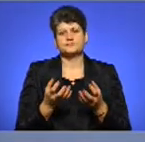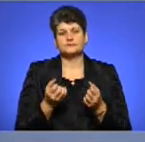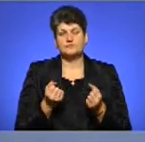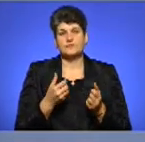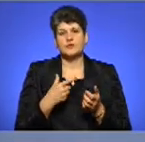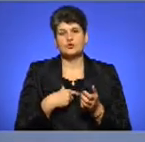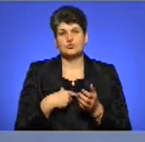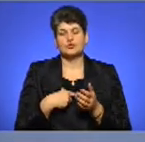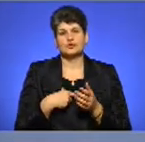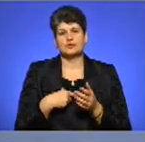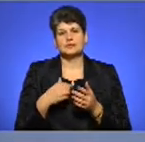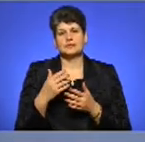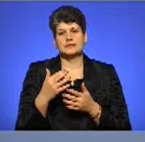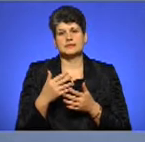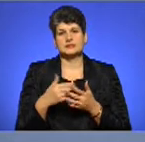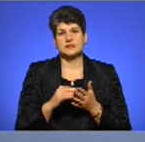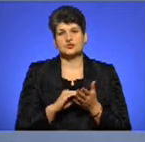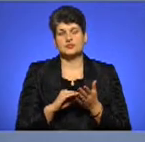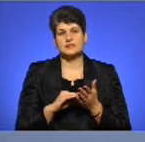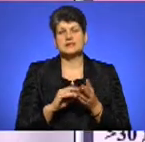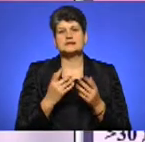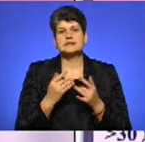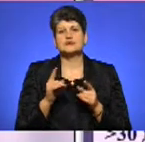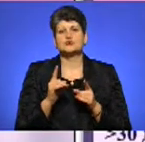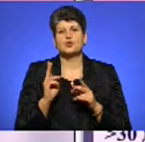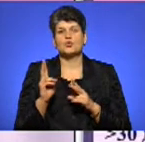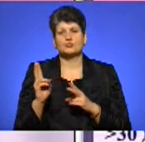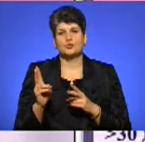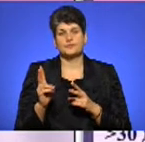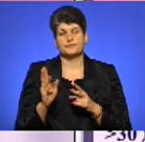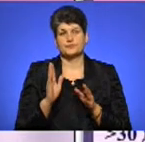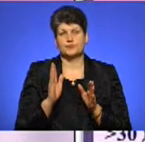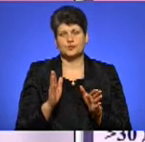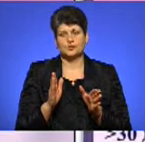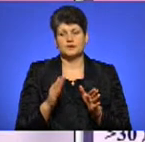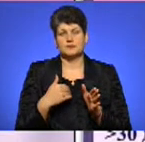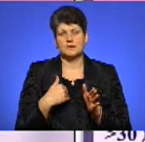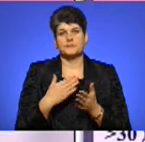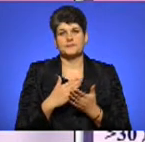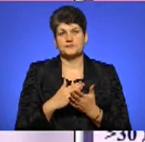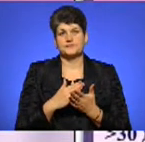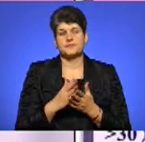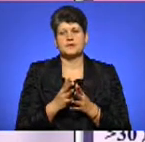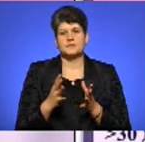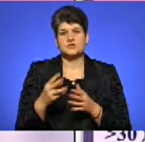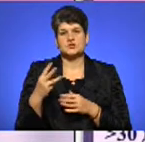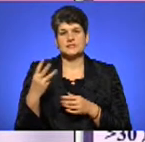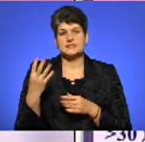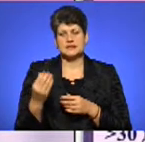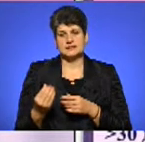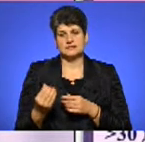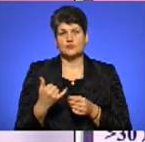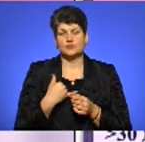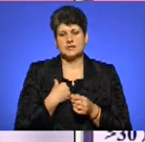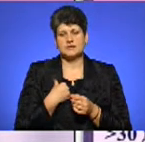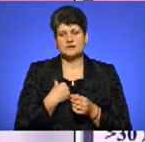табличку цілу складину, скільки кому що грозить. Там зараз, значить, ми маємо… Якщо більше 30 днів, у нас